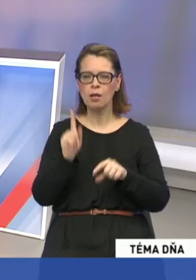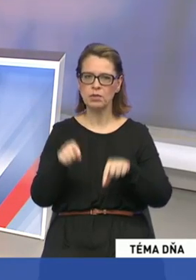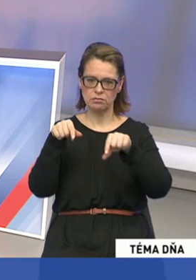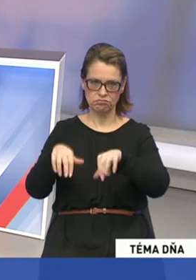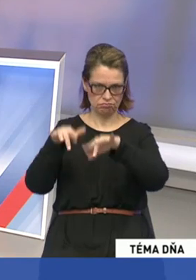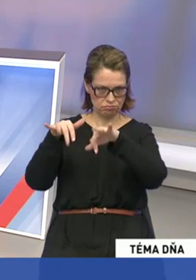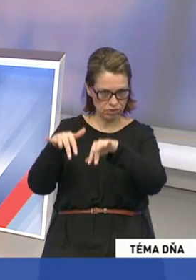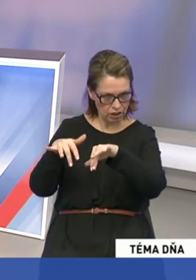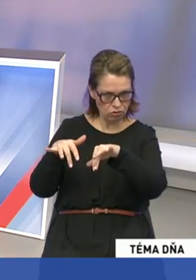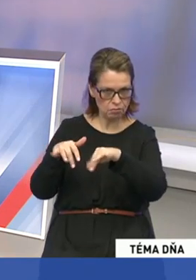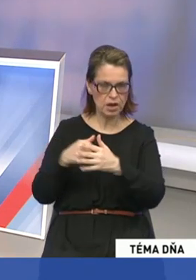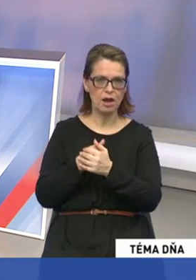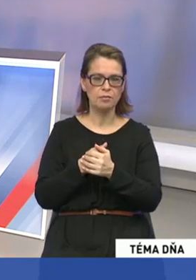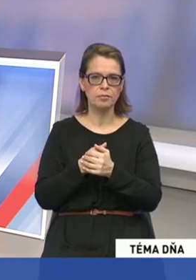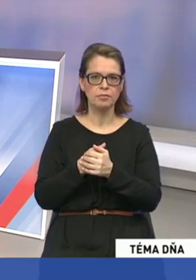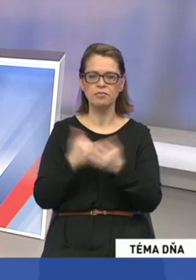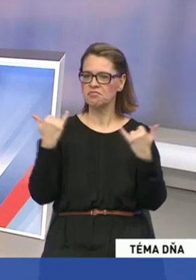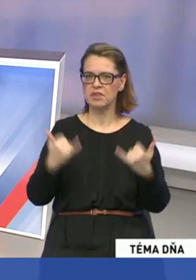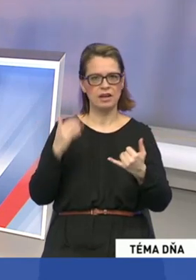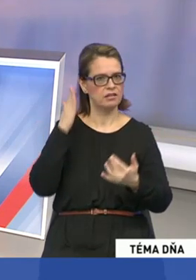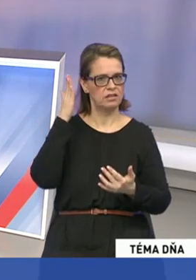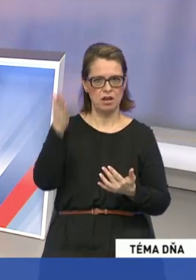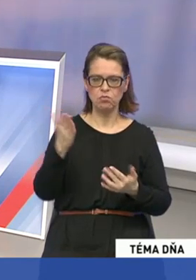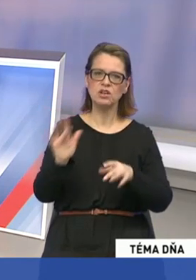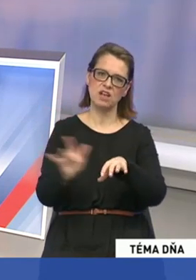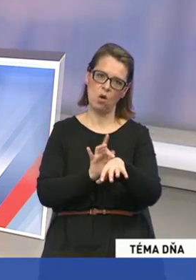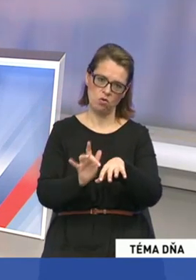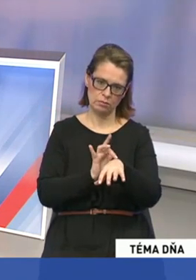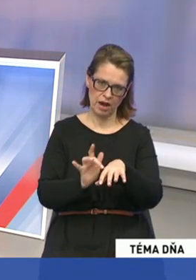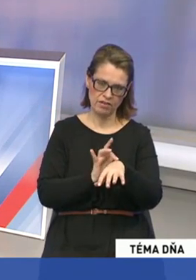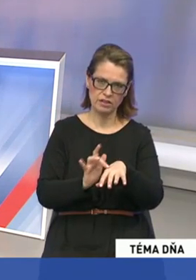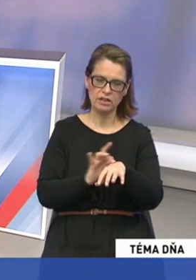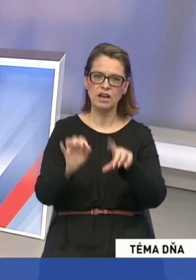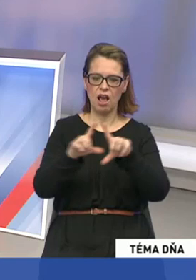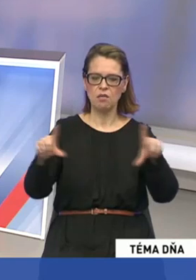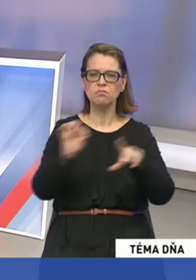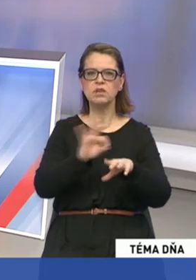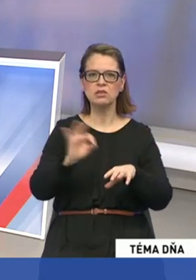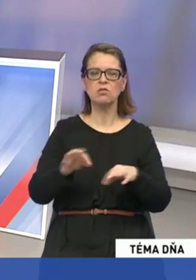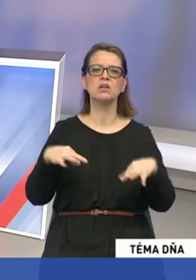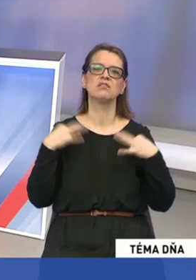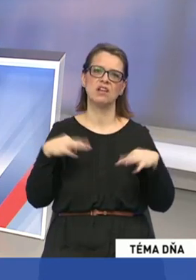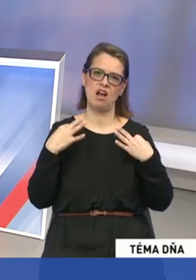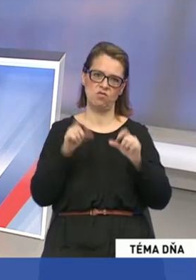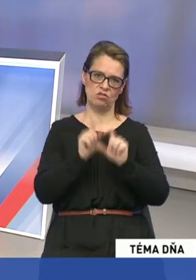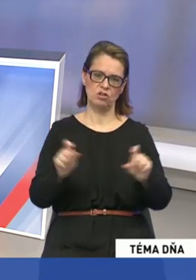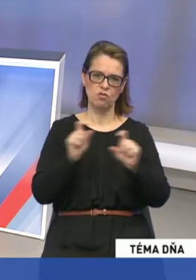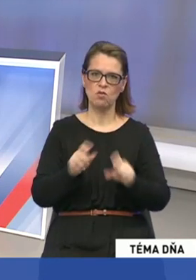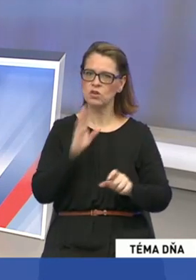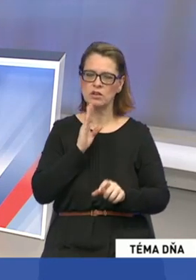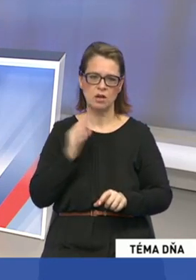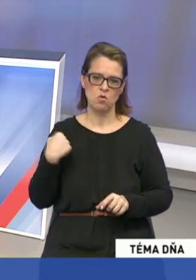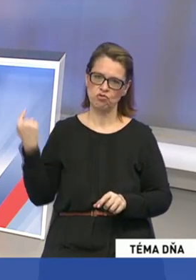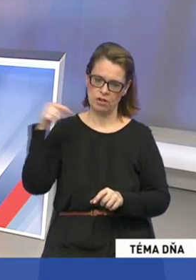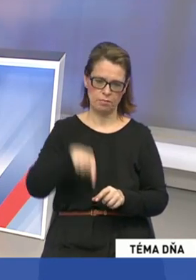našim hostom v tejto časti relácie, sa ospravedlila písomne. Žiaľ zo zdravotných dôvodov sa nemohla do